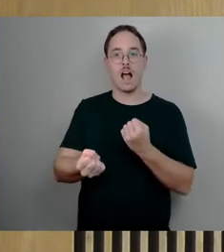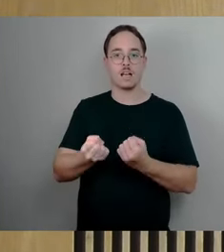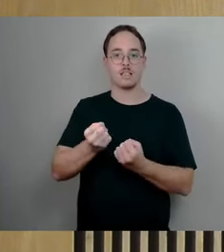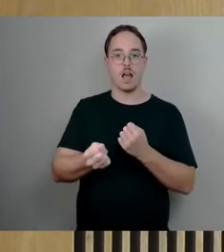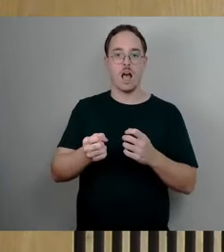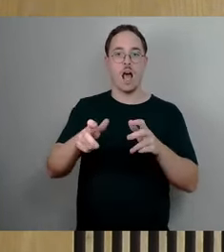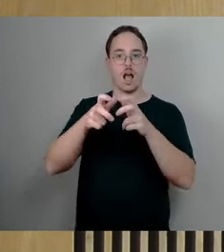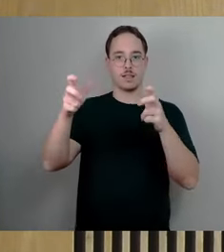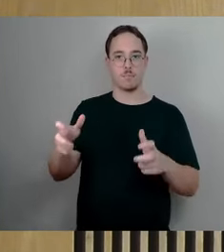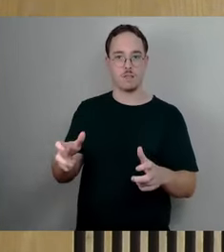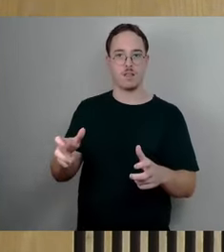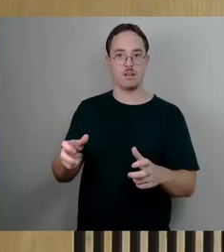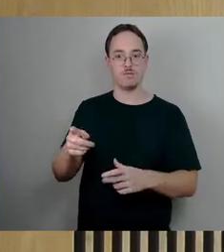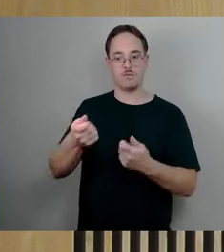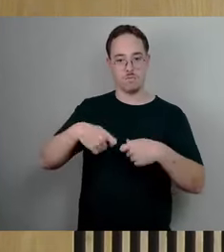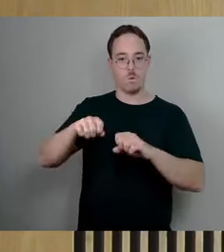Bundestagsabgeordneten direkt mal bejubelt.